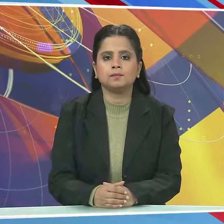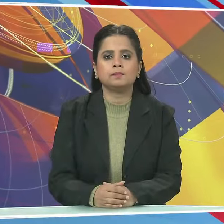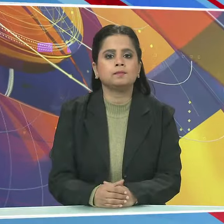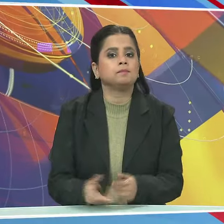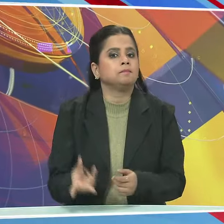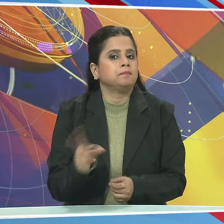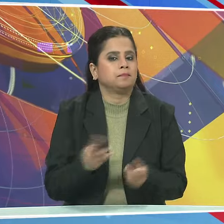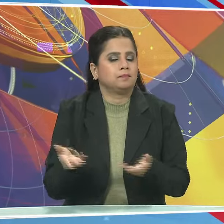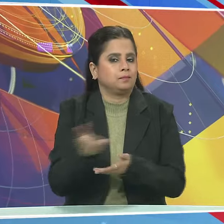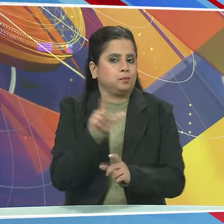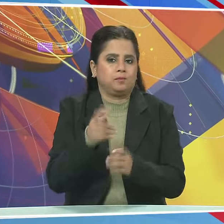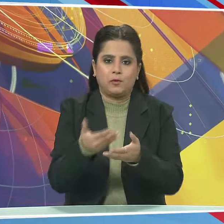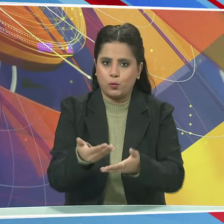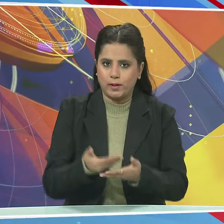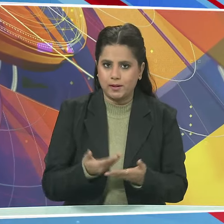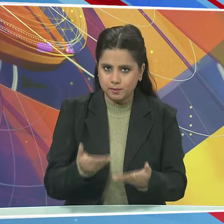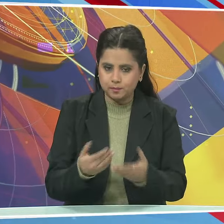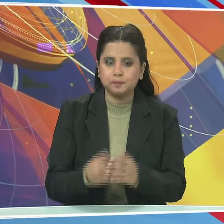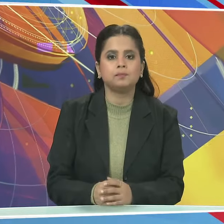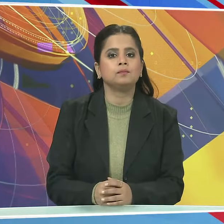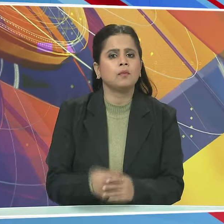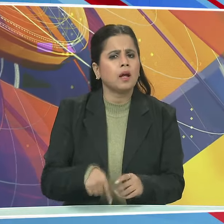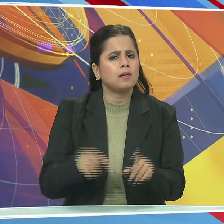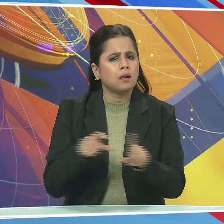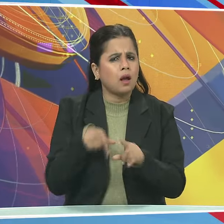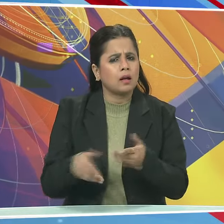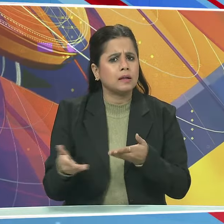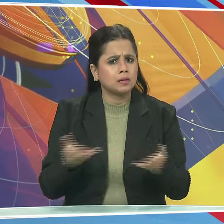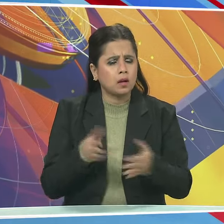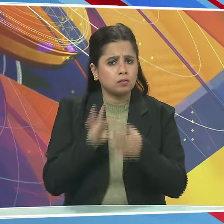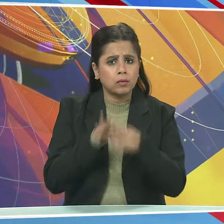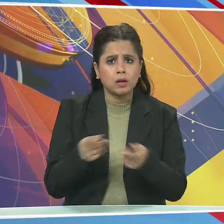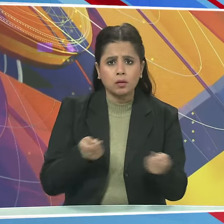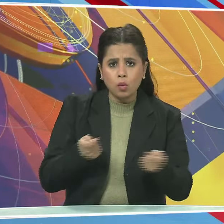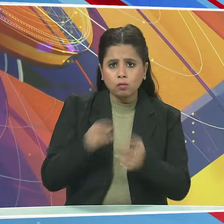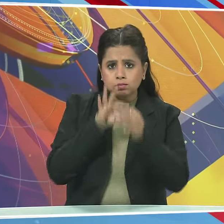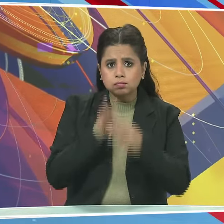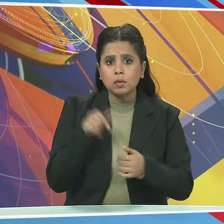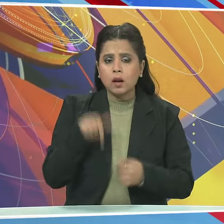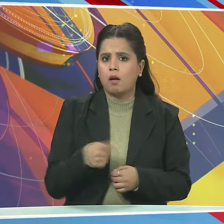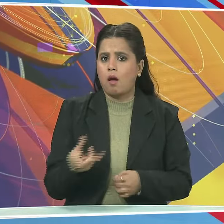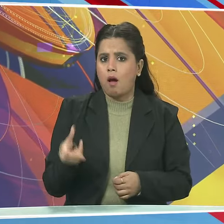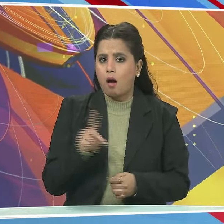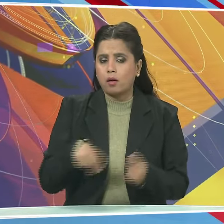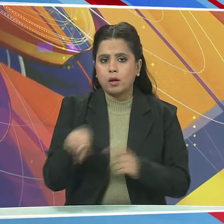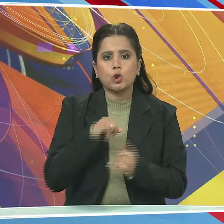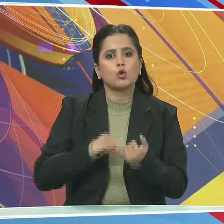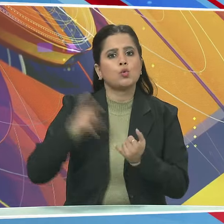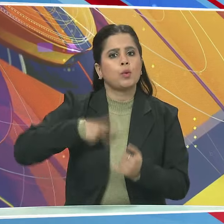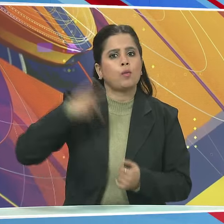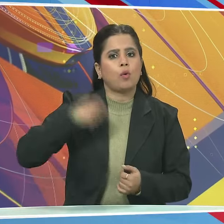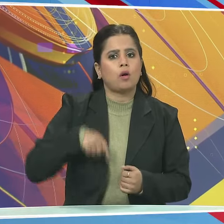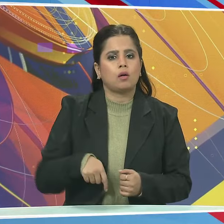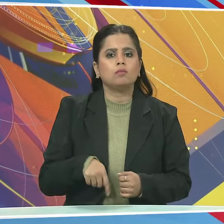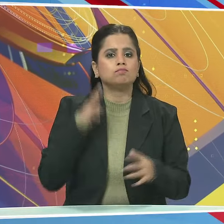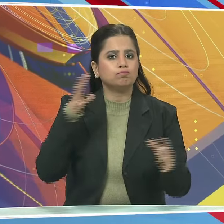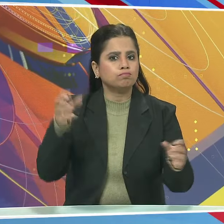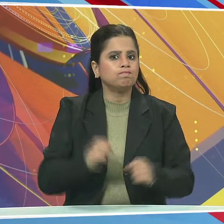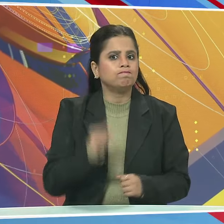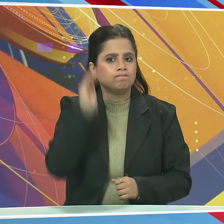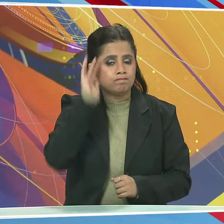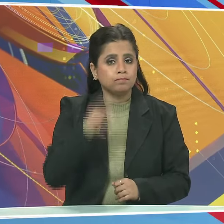और एक बार फिर आप सभी का स्वागत है दिल्ली में सेवाओं के नियंतरन को लेकर आज एक बार फिर से सुप्रम कोर्ट में सुनवाई हुई